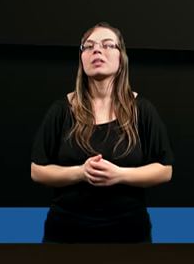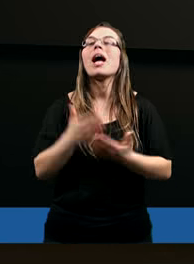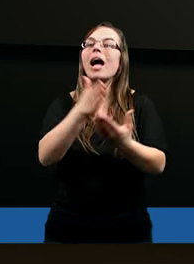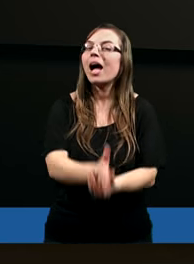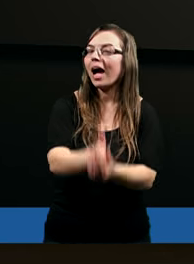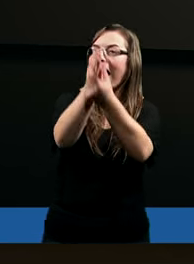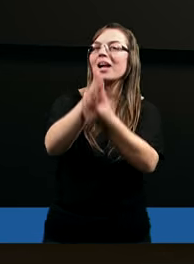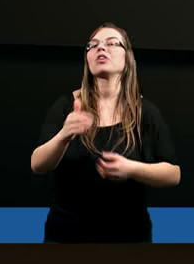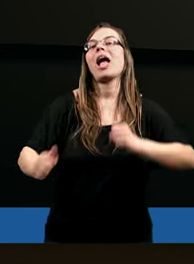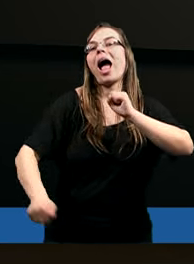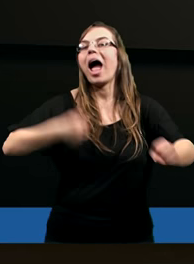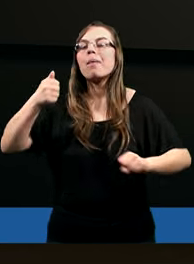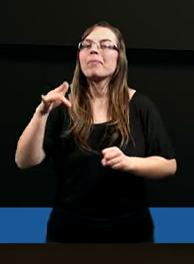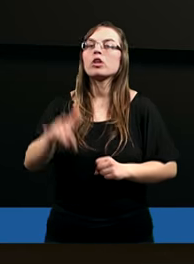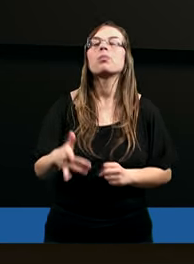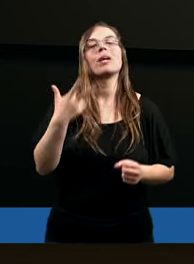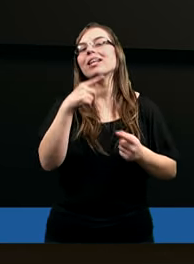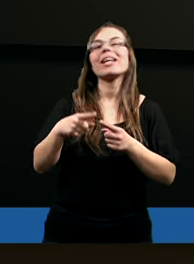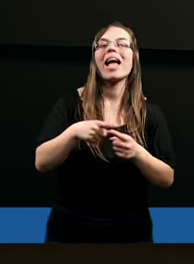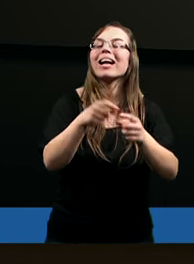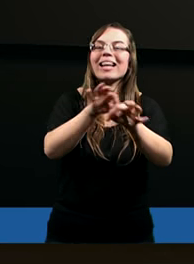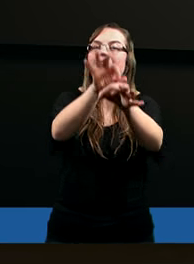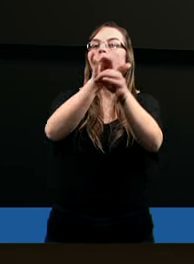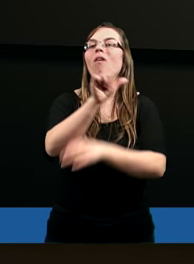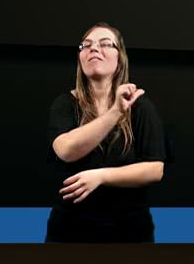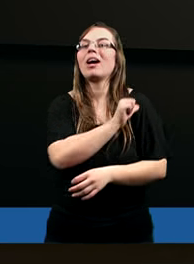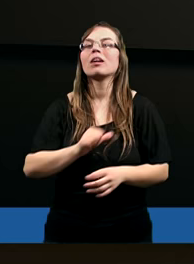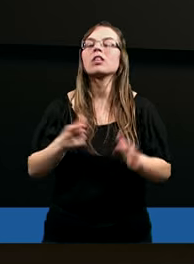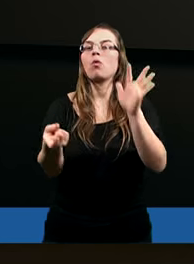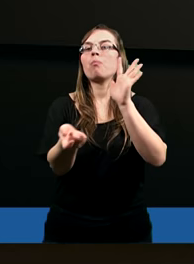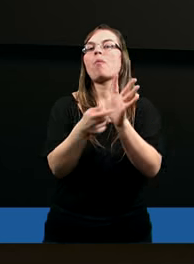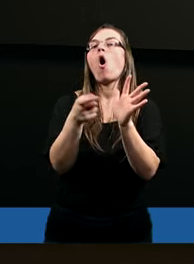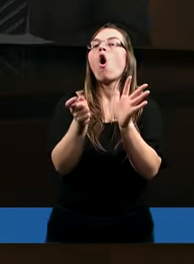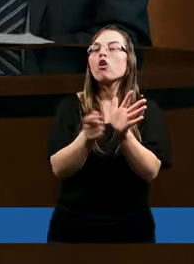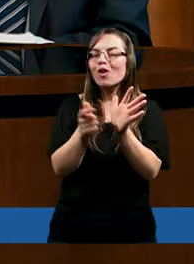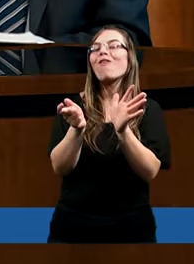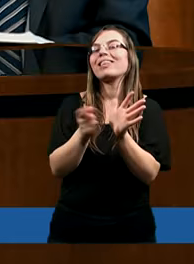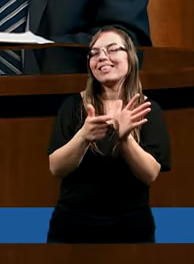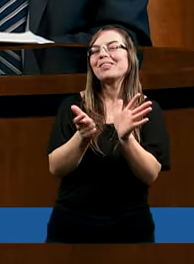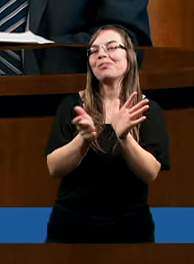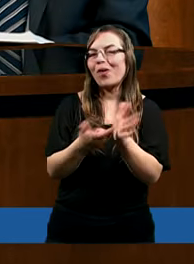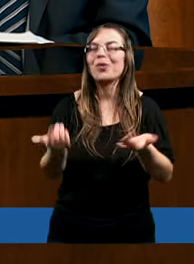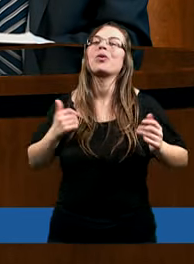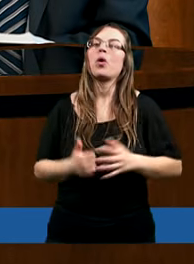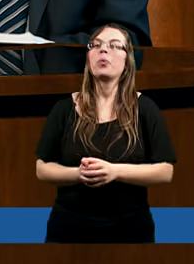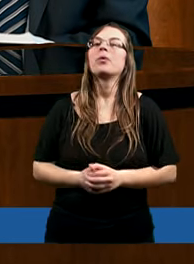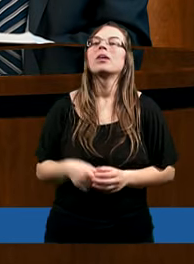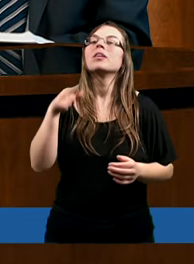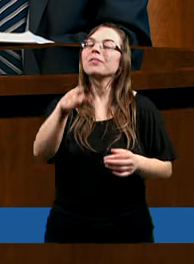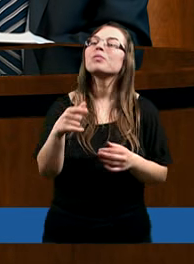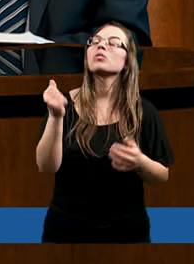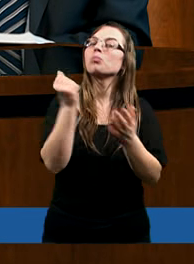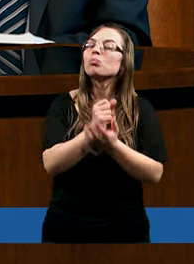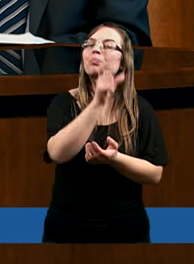radzi, aby się nie kierować porządliwościami. I tu nasz umysł